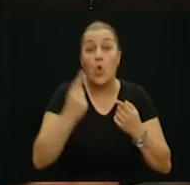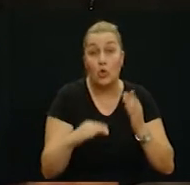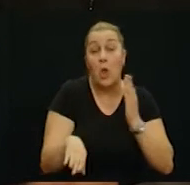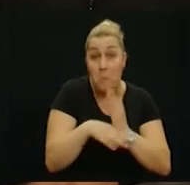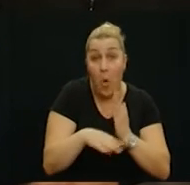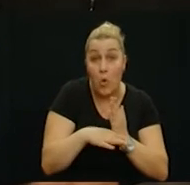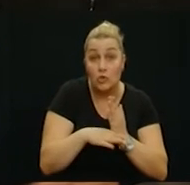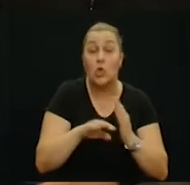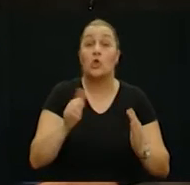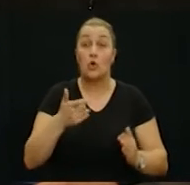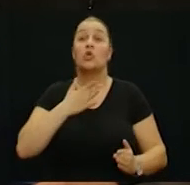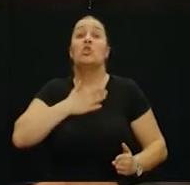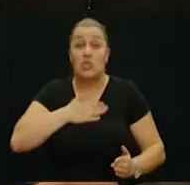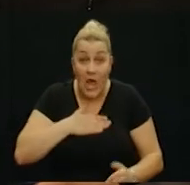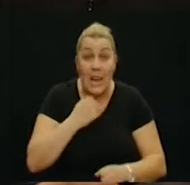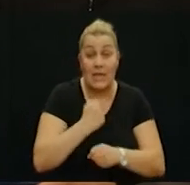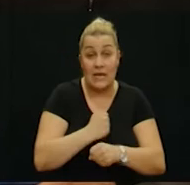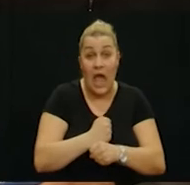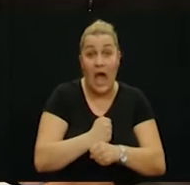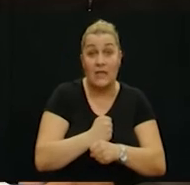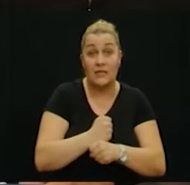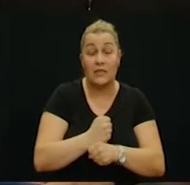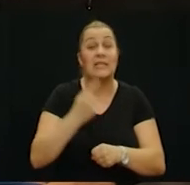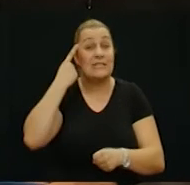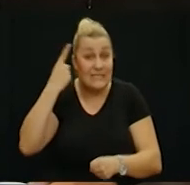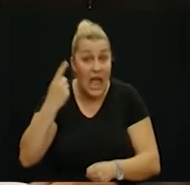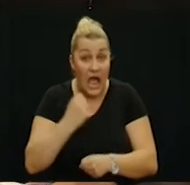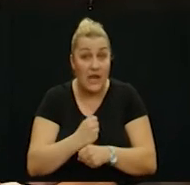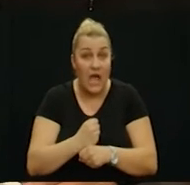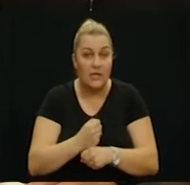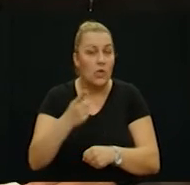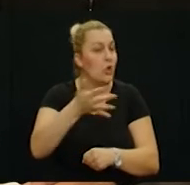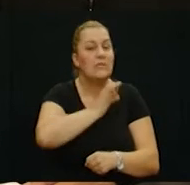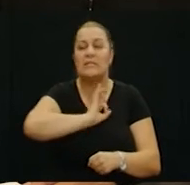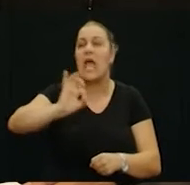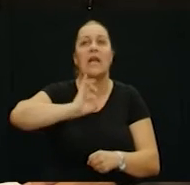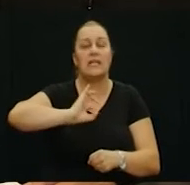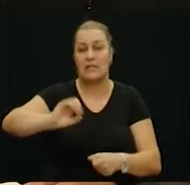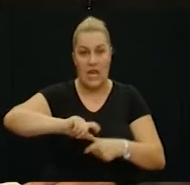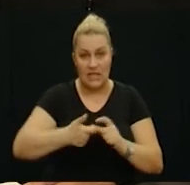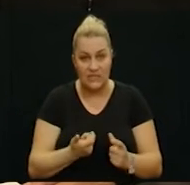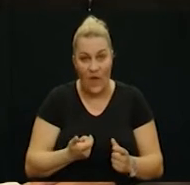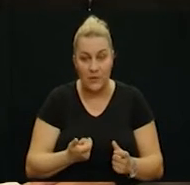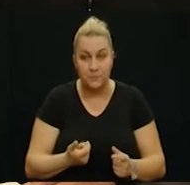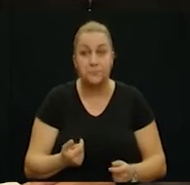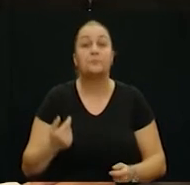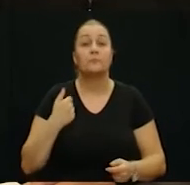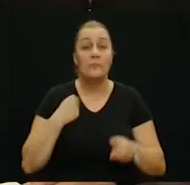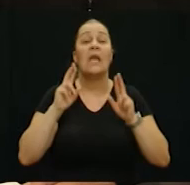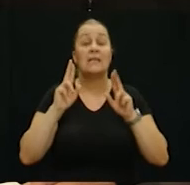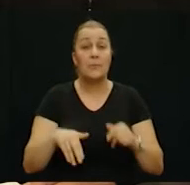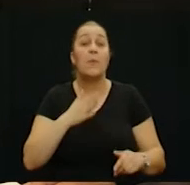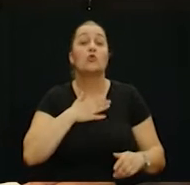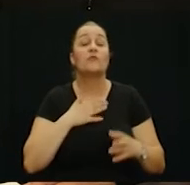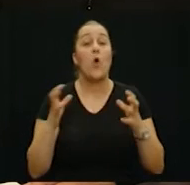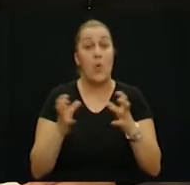i da vam pomogne, i još neko ko želi raditi, ko zna raditi, onda je to sjajna stvar. Ja sam